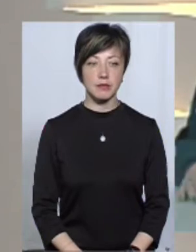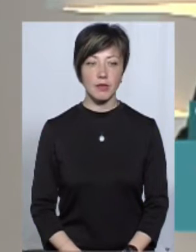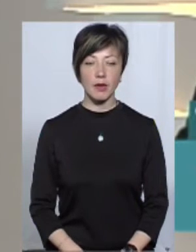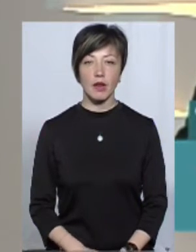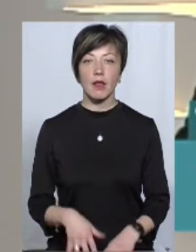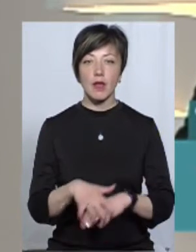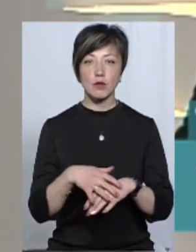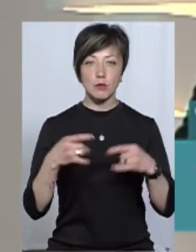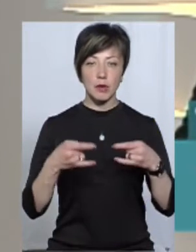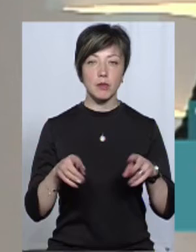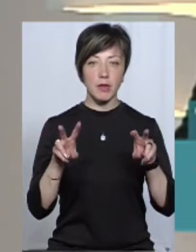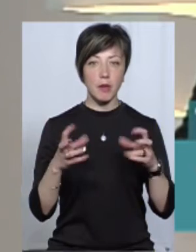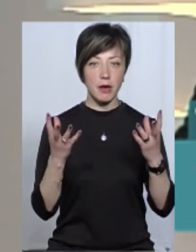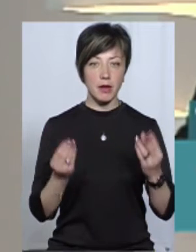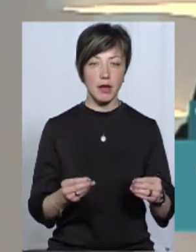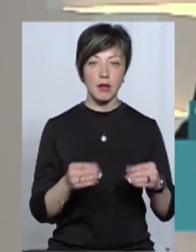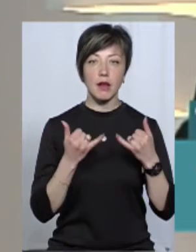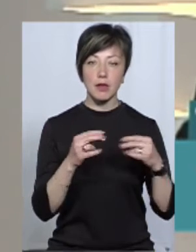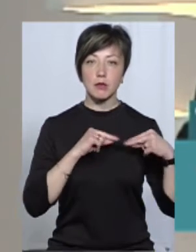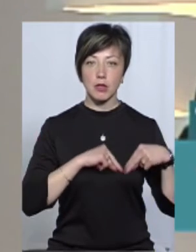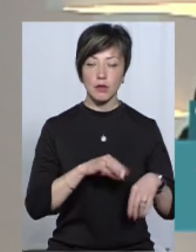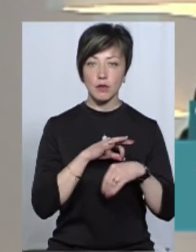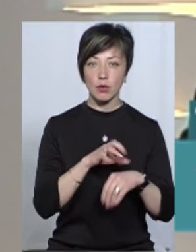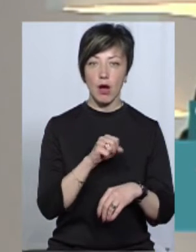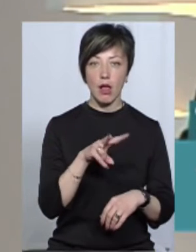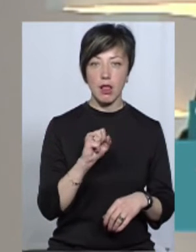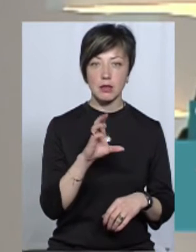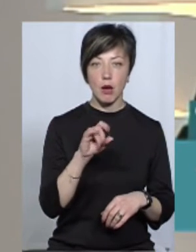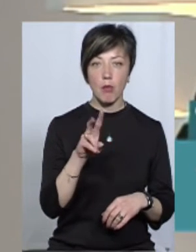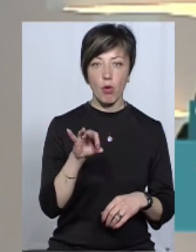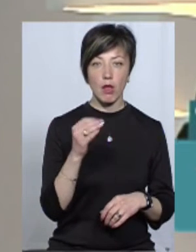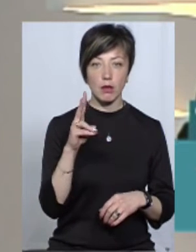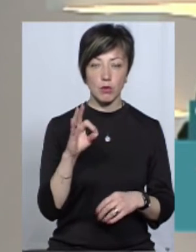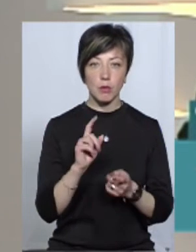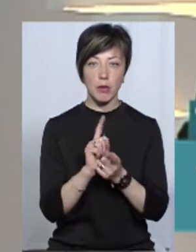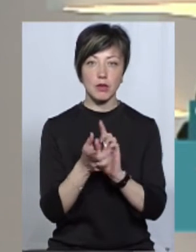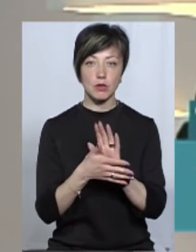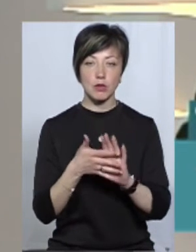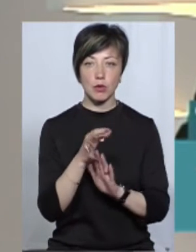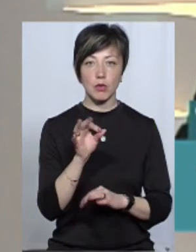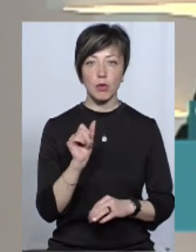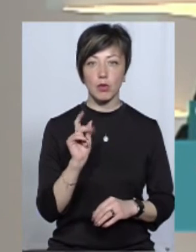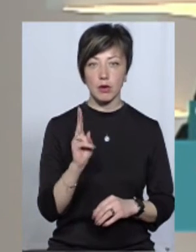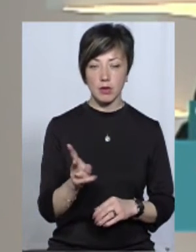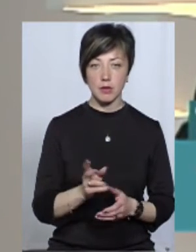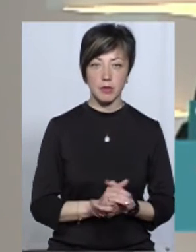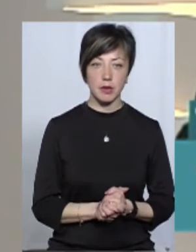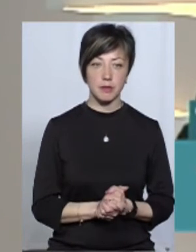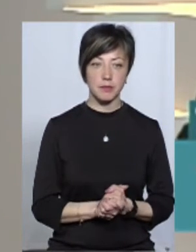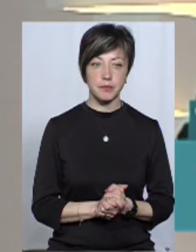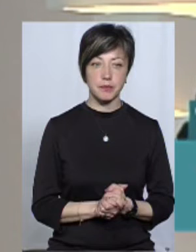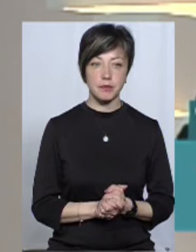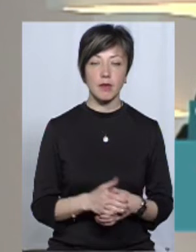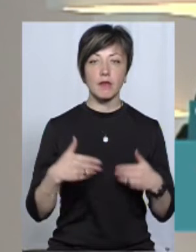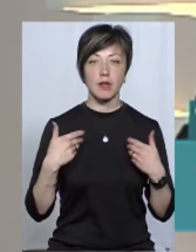На Суспільному тема дня. У студії для вас працюю я, Алла Самойленко, на мову жестів перекладає Ольга